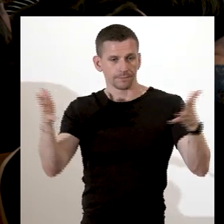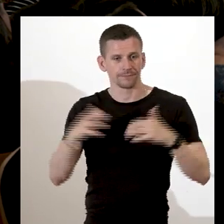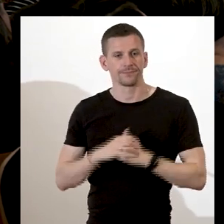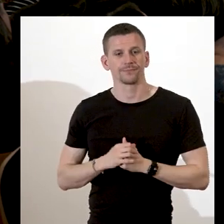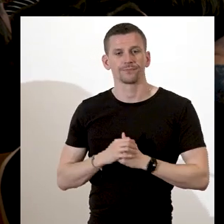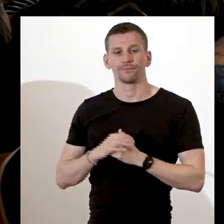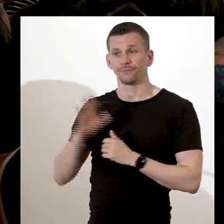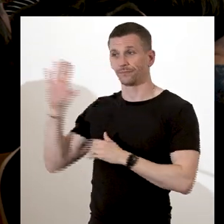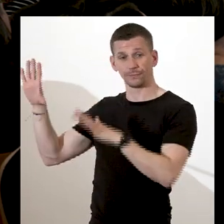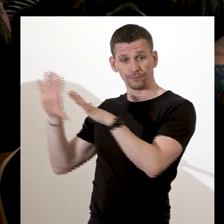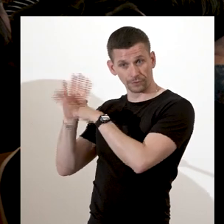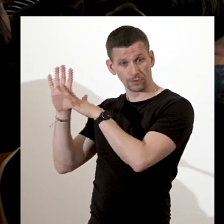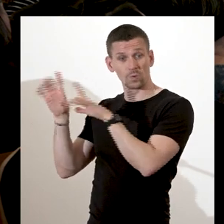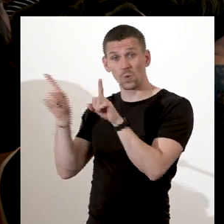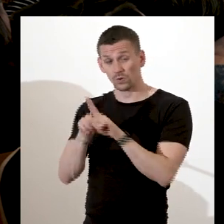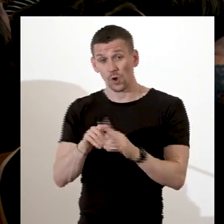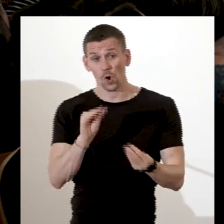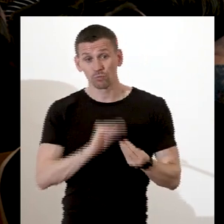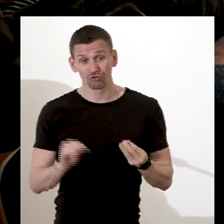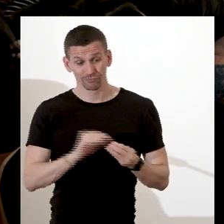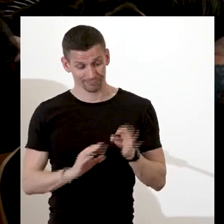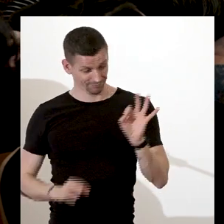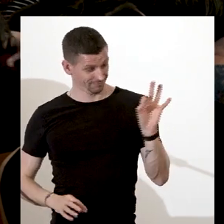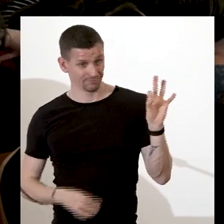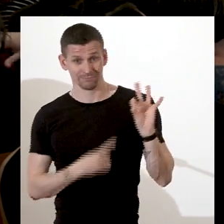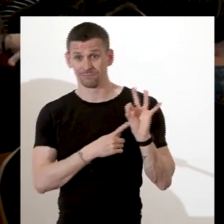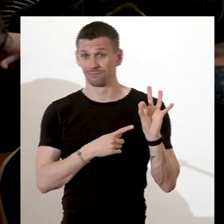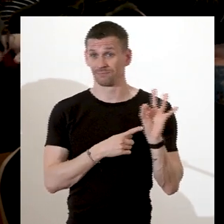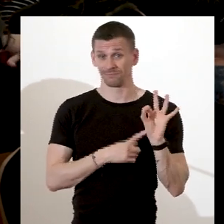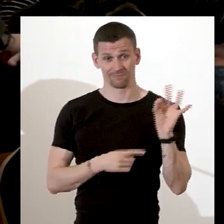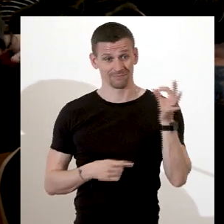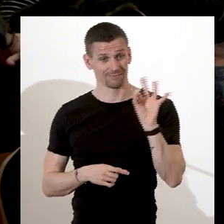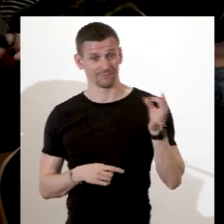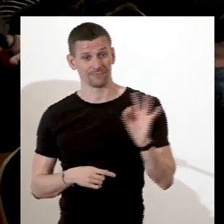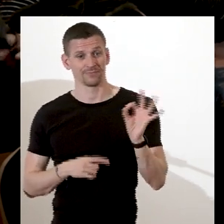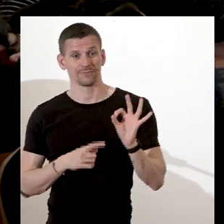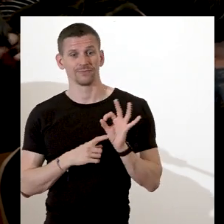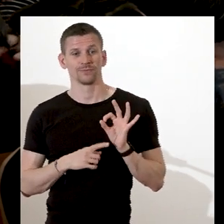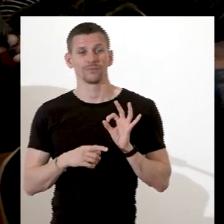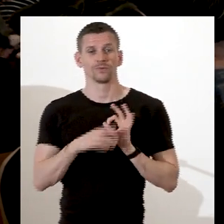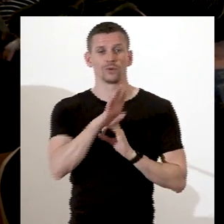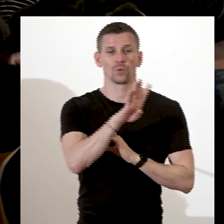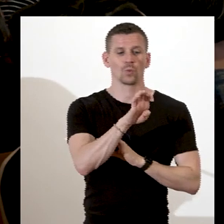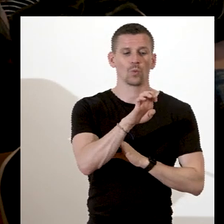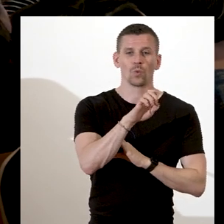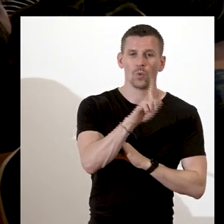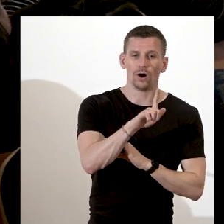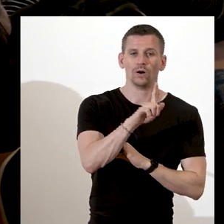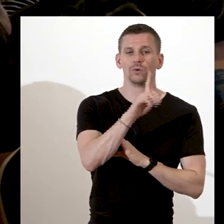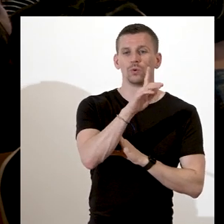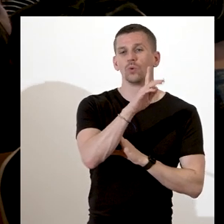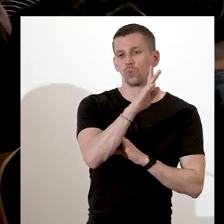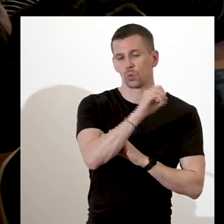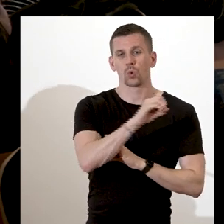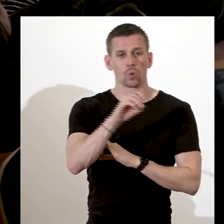Donc quelques mois après la création de ce croquis, Wedgwood va donc lancer dans sa manufacture qui se trouve dans le Staffordshire une collection en fait de